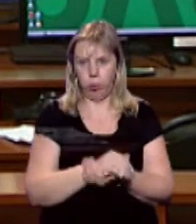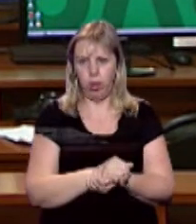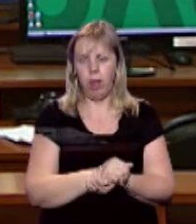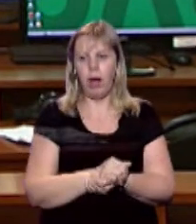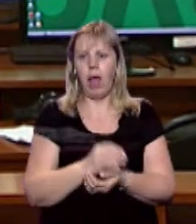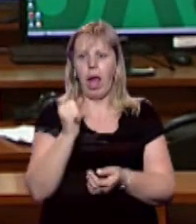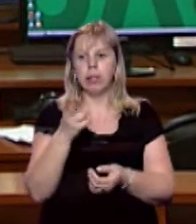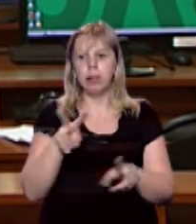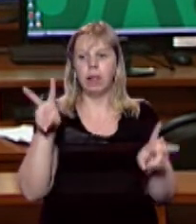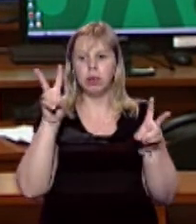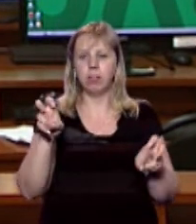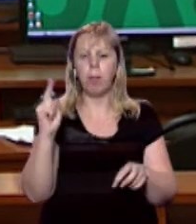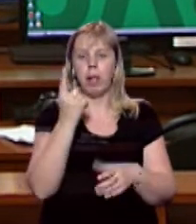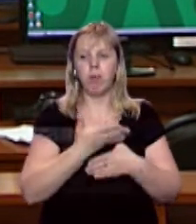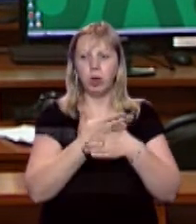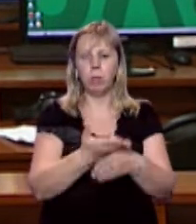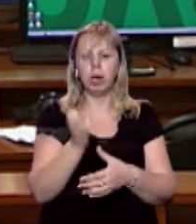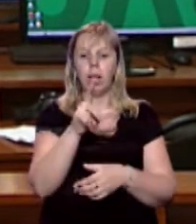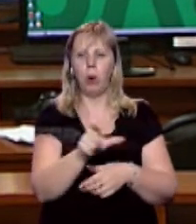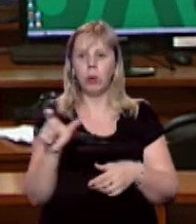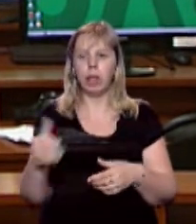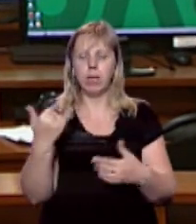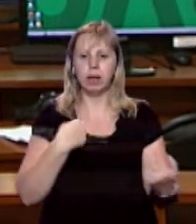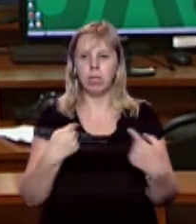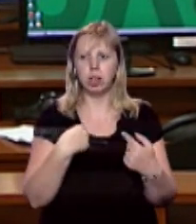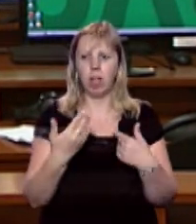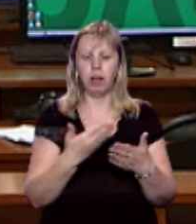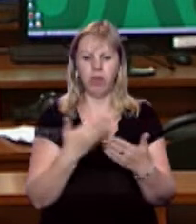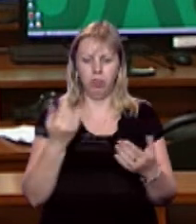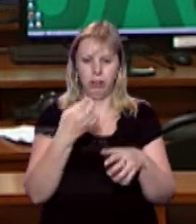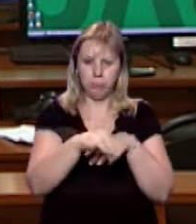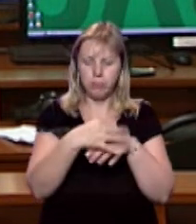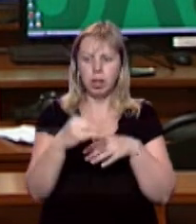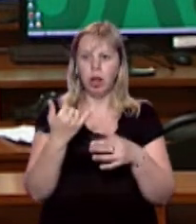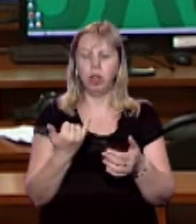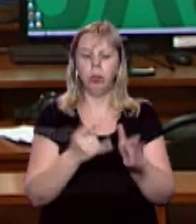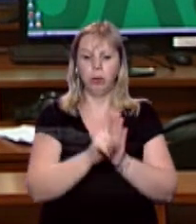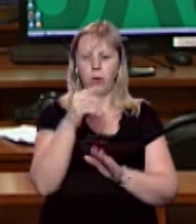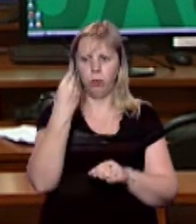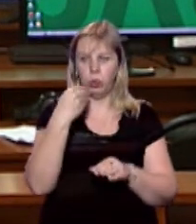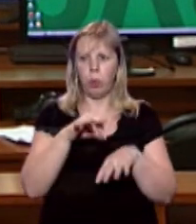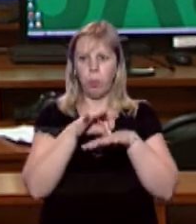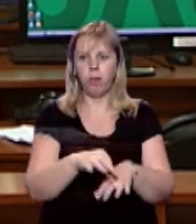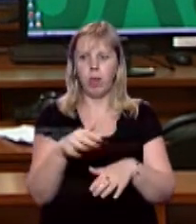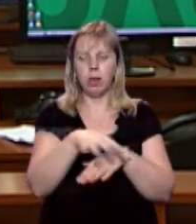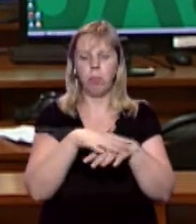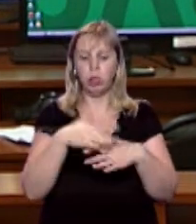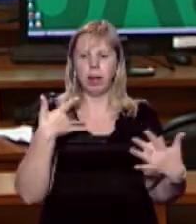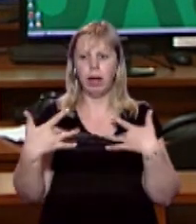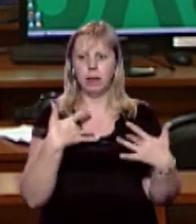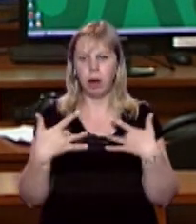Акція з назвою «Перша допомога для людей, які страждають від дискримінації» відбулася сьогодні в Ужгороді. Провели її на площі